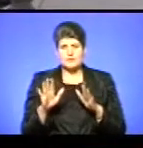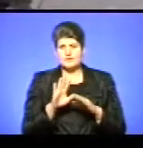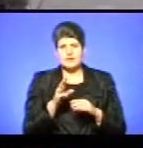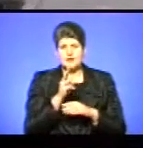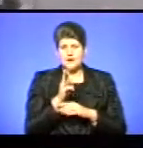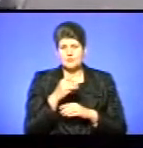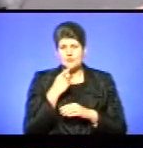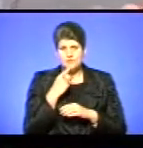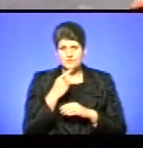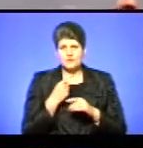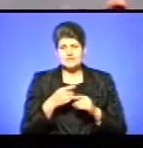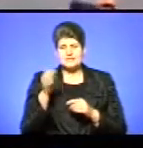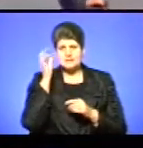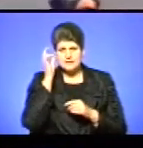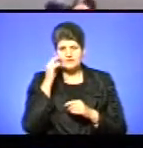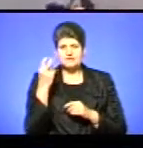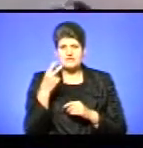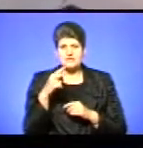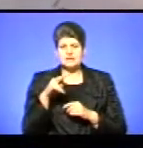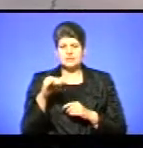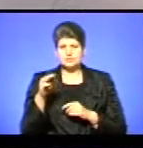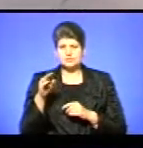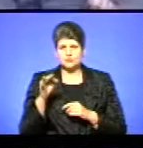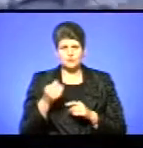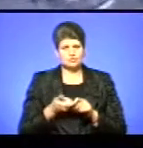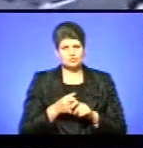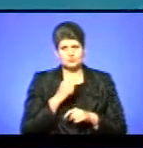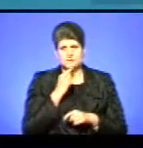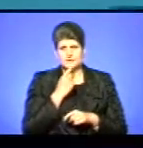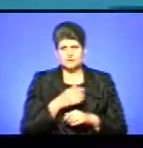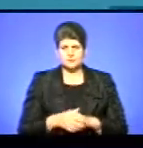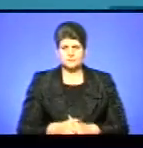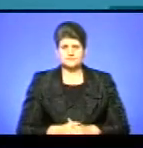на камеру кажуть, згадувати 20 лютого надто важко.